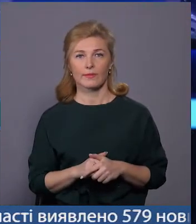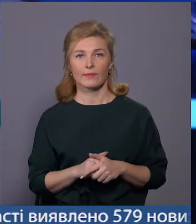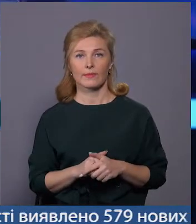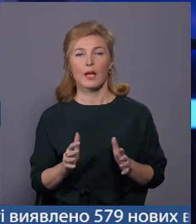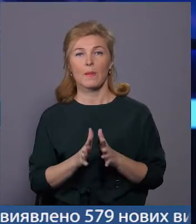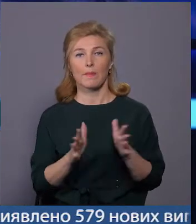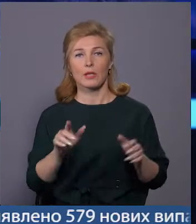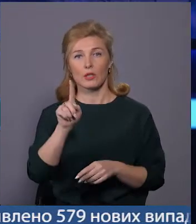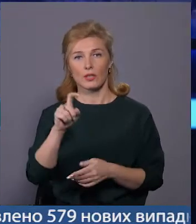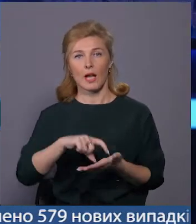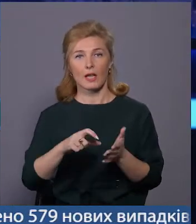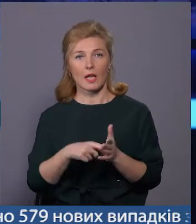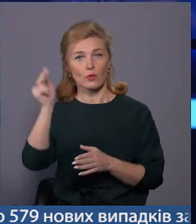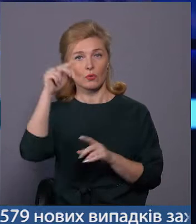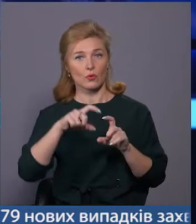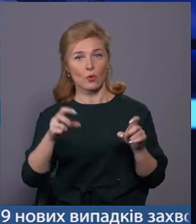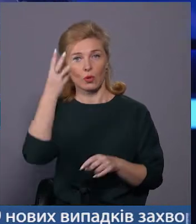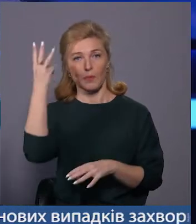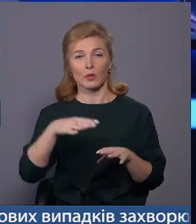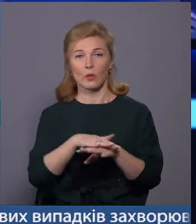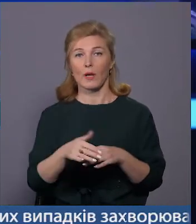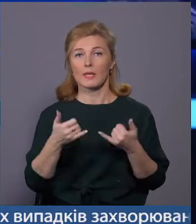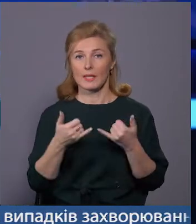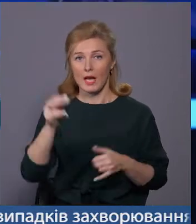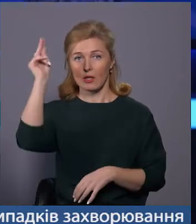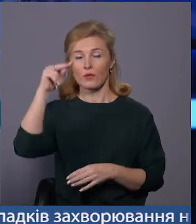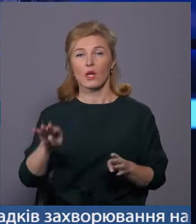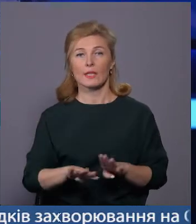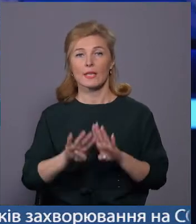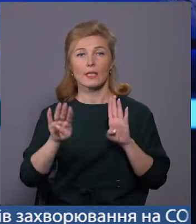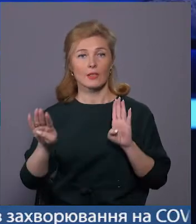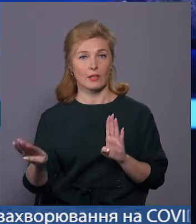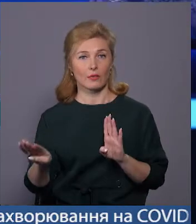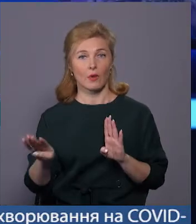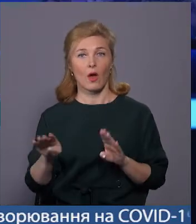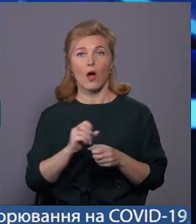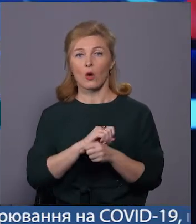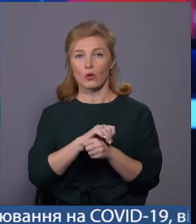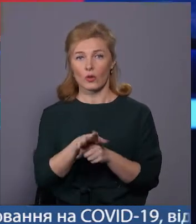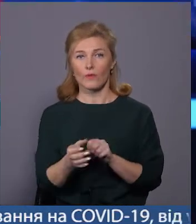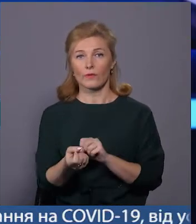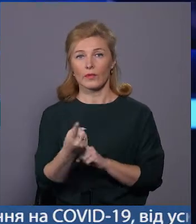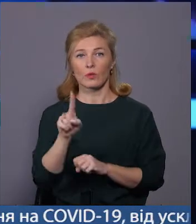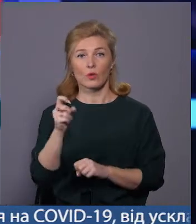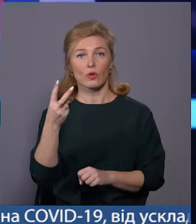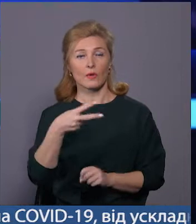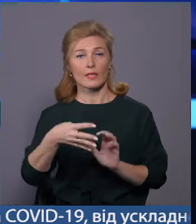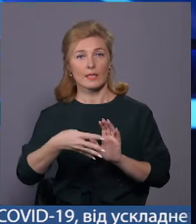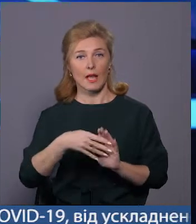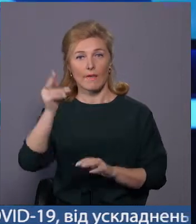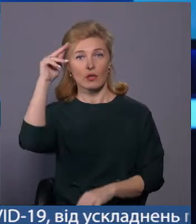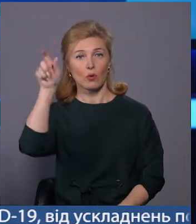Більше ста класів у школах Хмельницької громади наразі навчаються дистанційно. Коронавірус виявили у 129